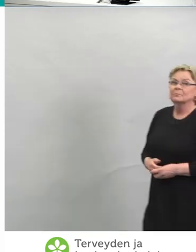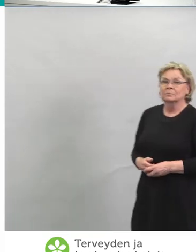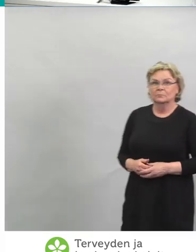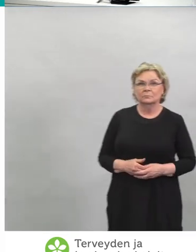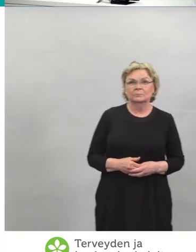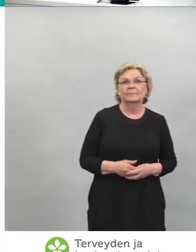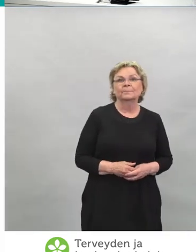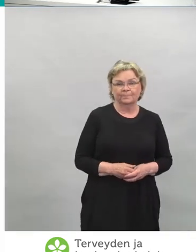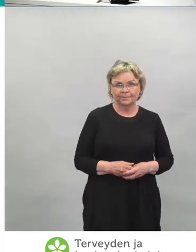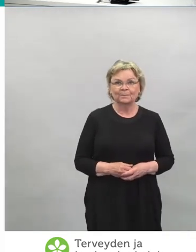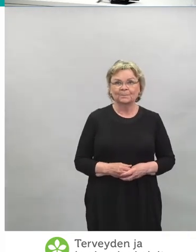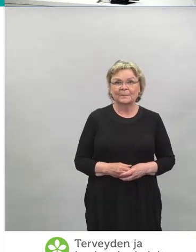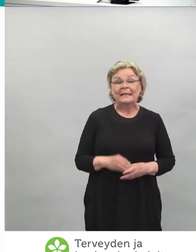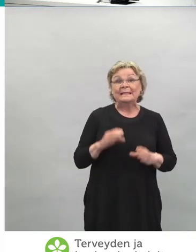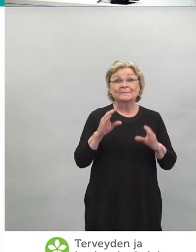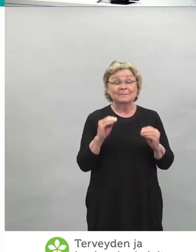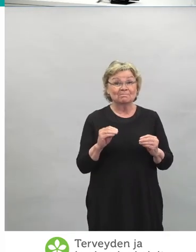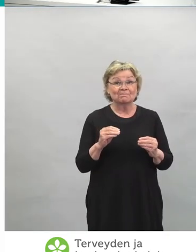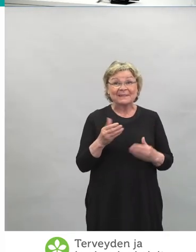No niin, kiitoksia.